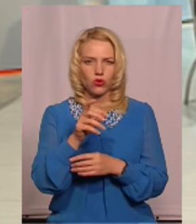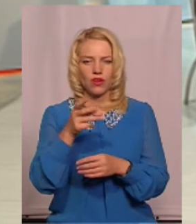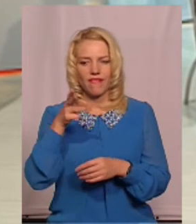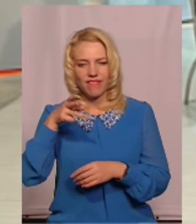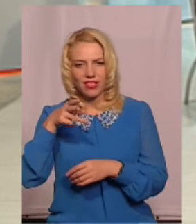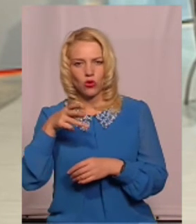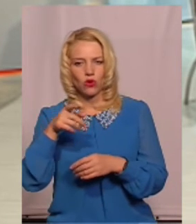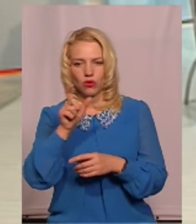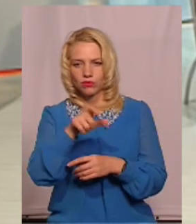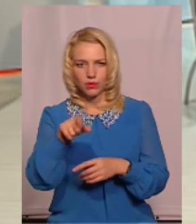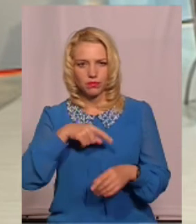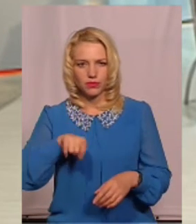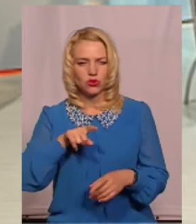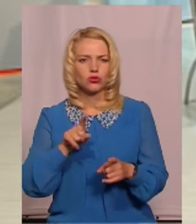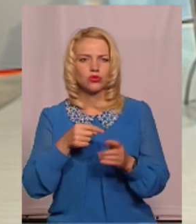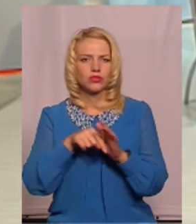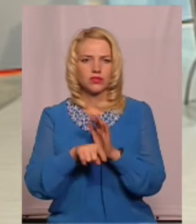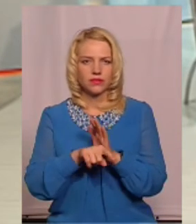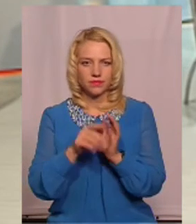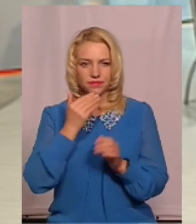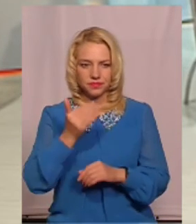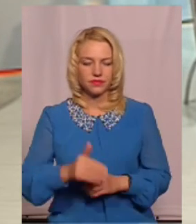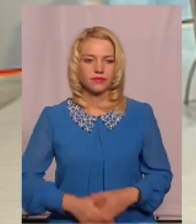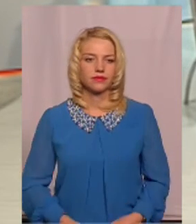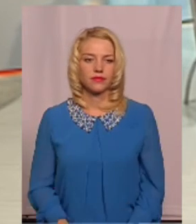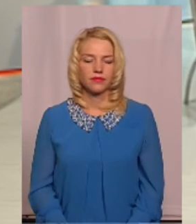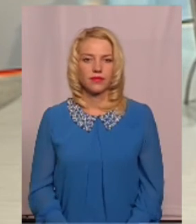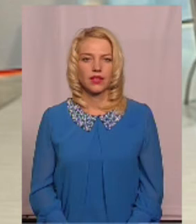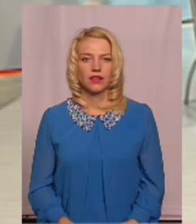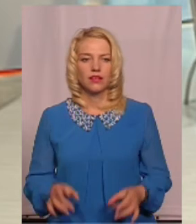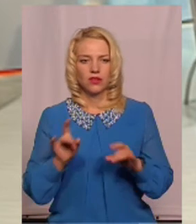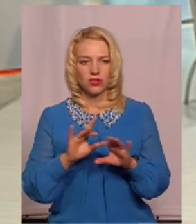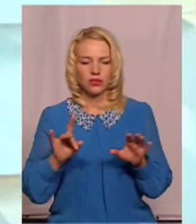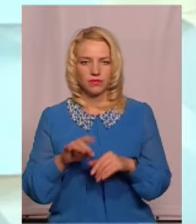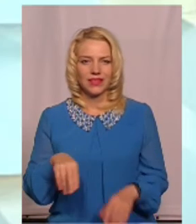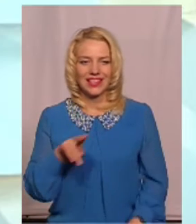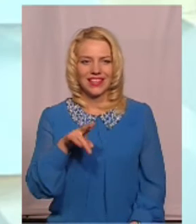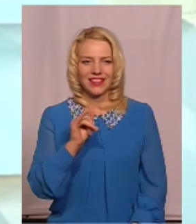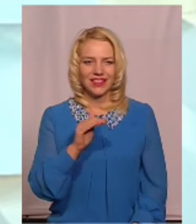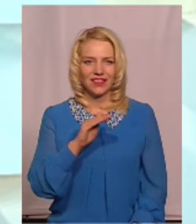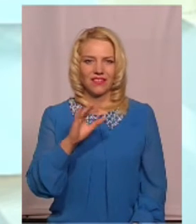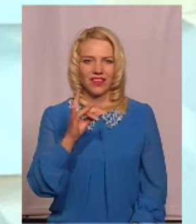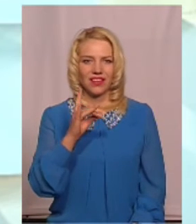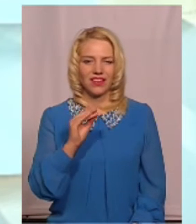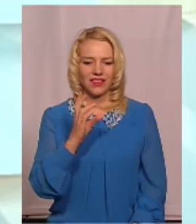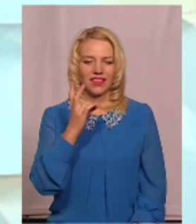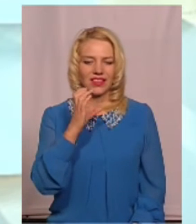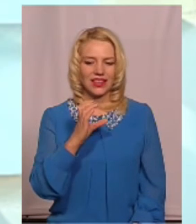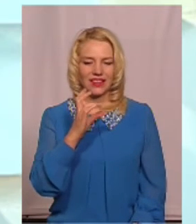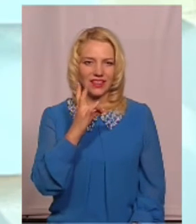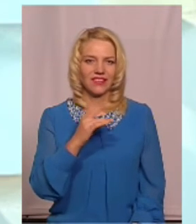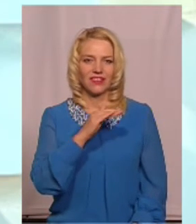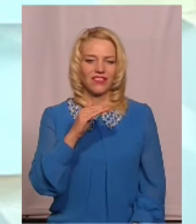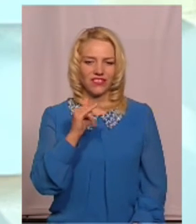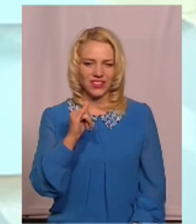розповсюдження таких матеріалів? Так, звісно. У слові «диференціація» мається на увазі те, що